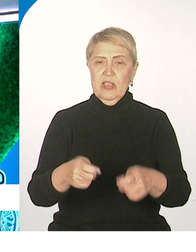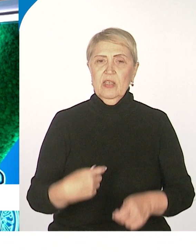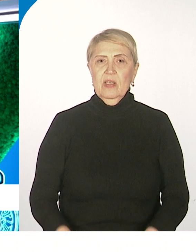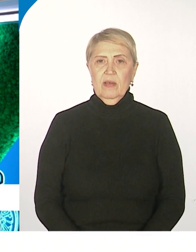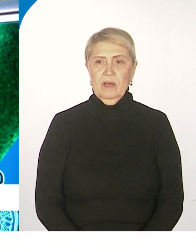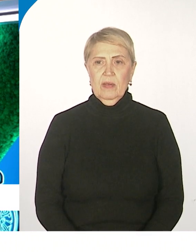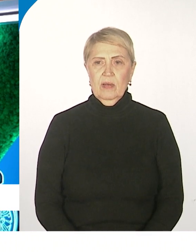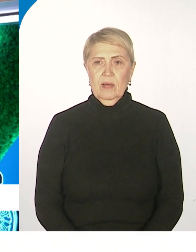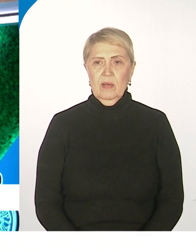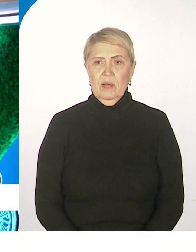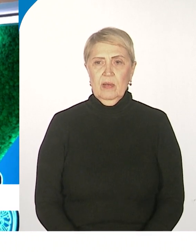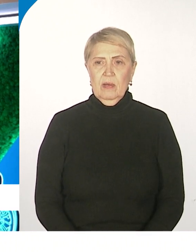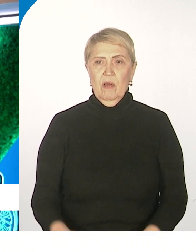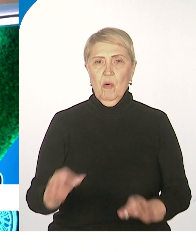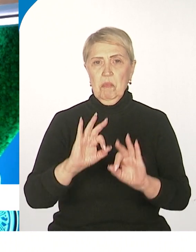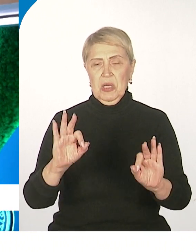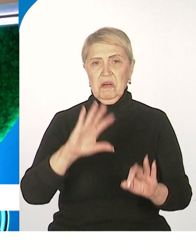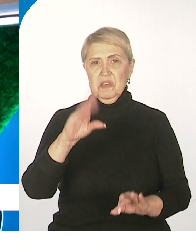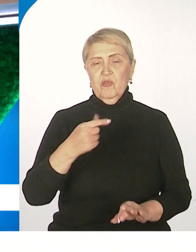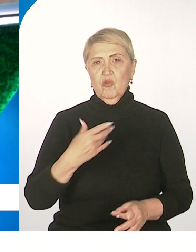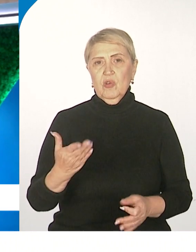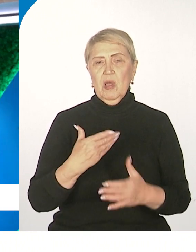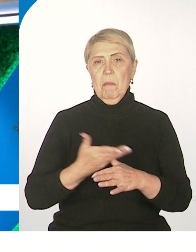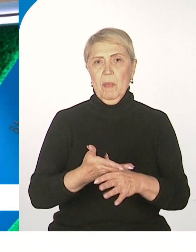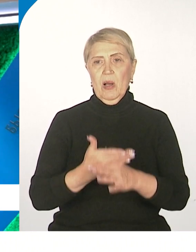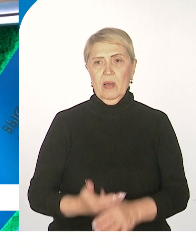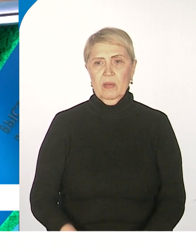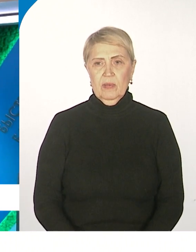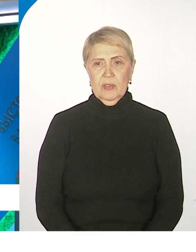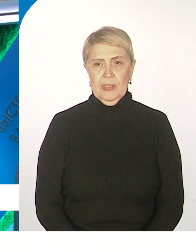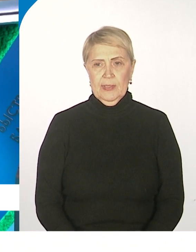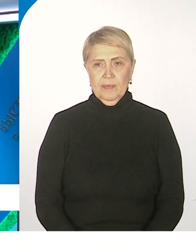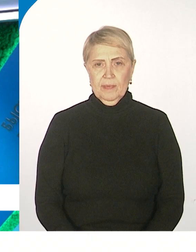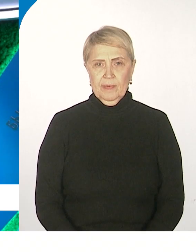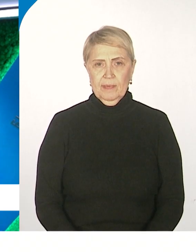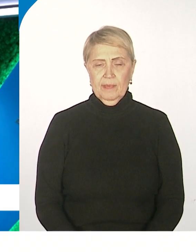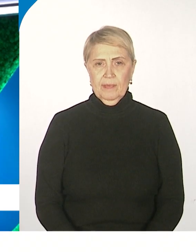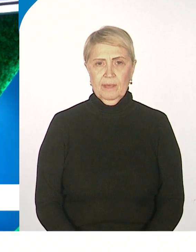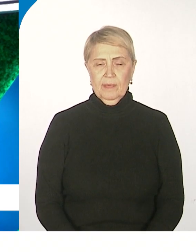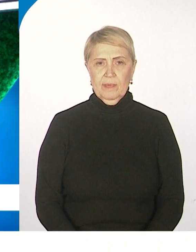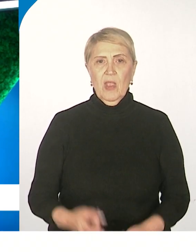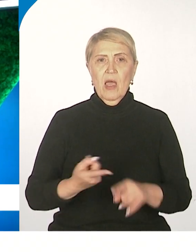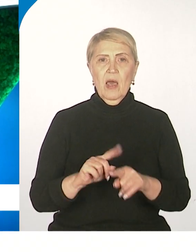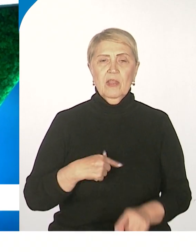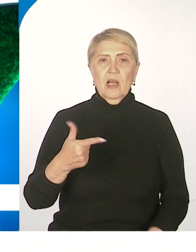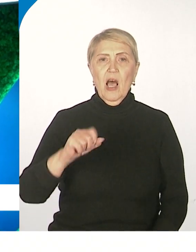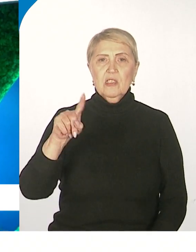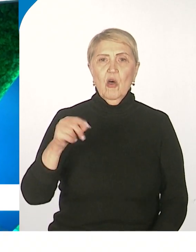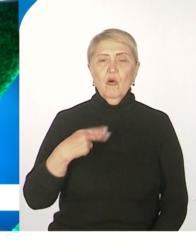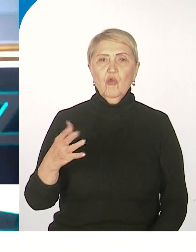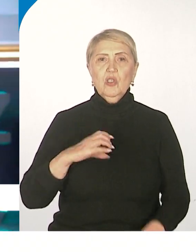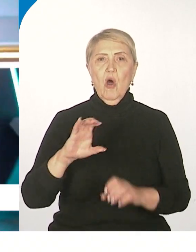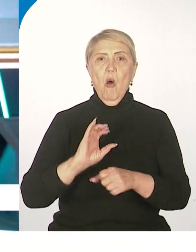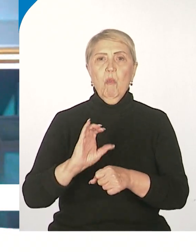определенный. Консессионер как раз это одна из компаний, которая банна. Веба или нет? Для нас очень важно,